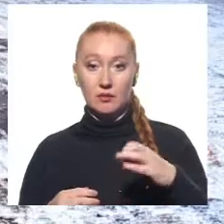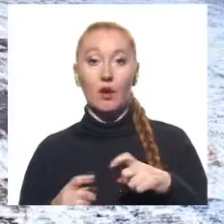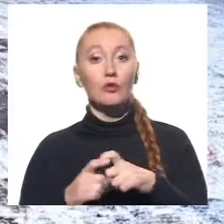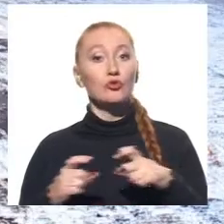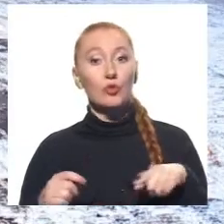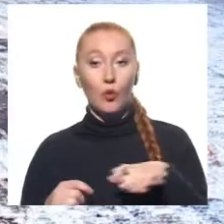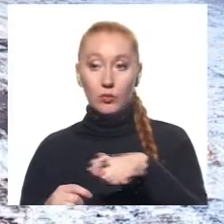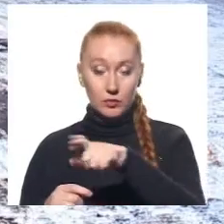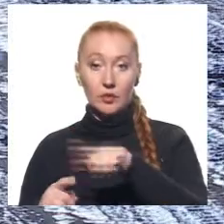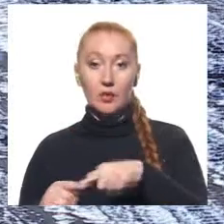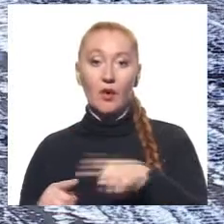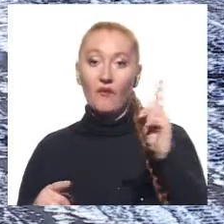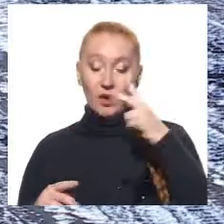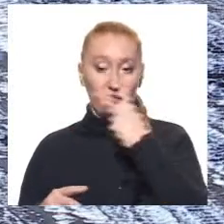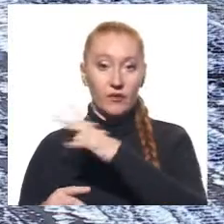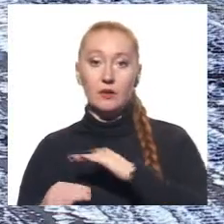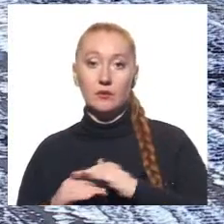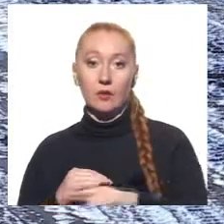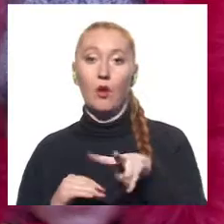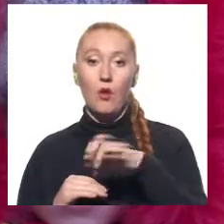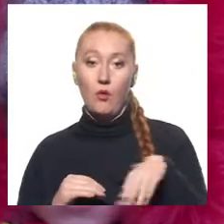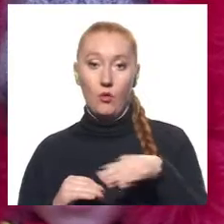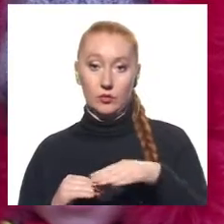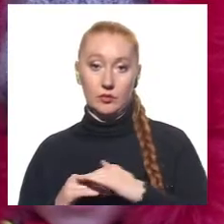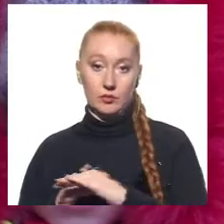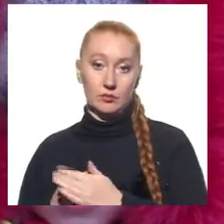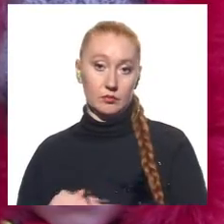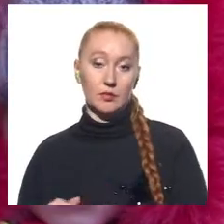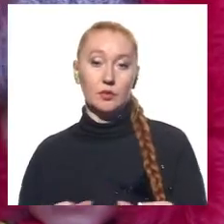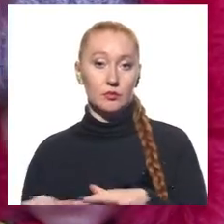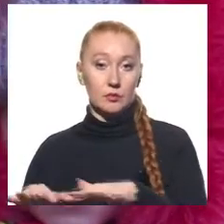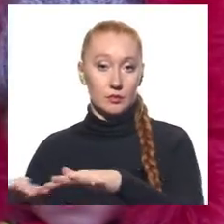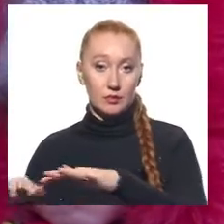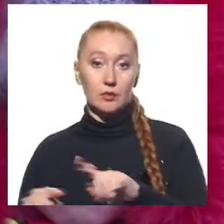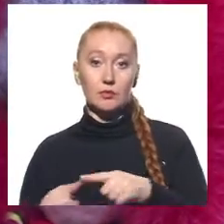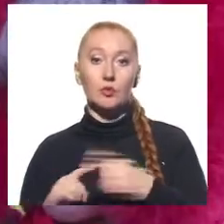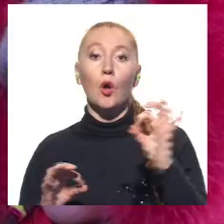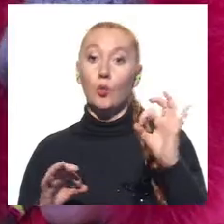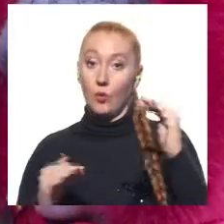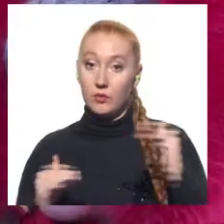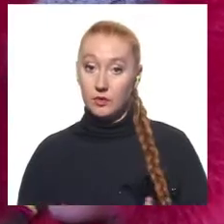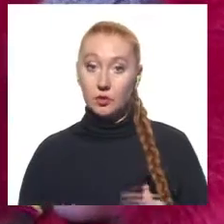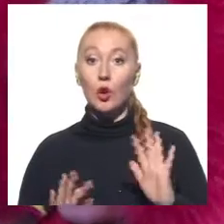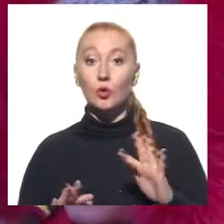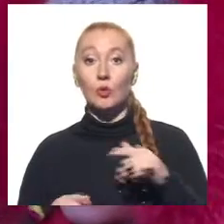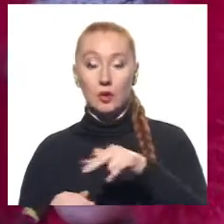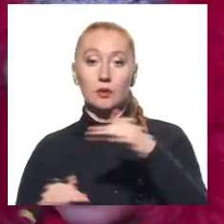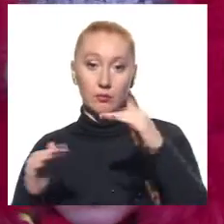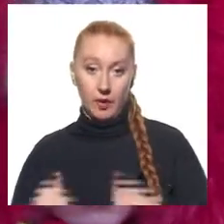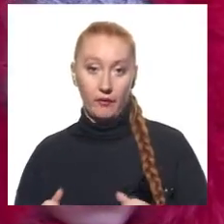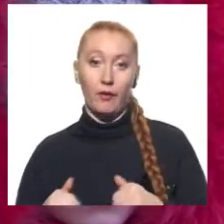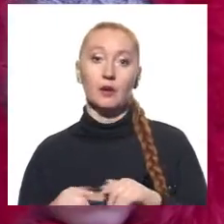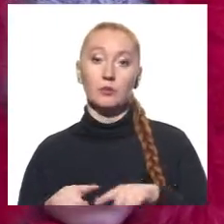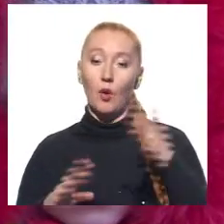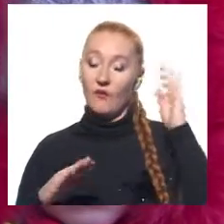школи дороги залило, з вікна видно, що все. Це одразу кригою покрилося. Тому що нижче нуля. Хто просто йшов, той провалювався. Бо